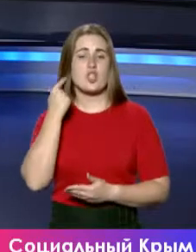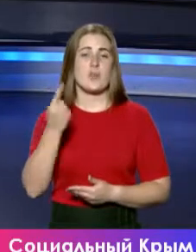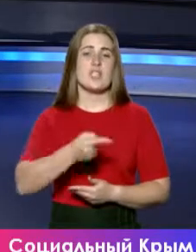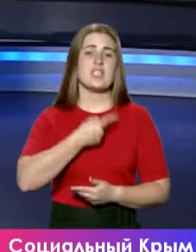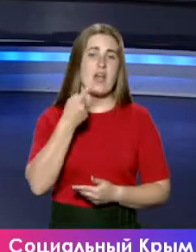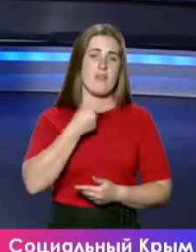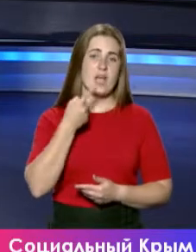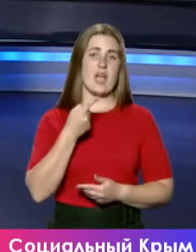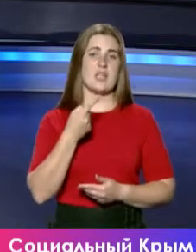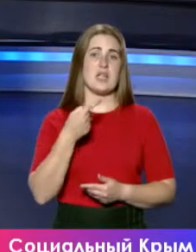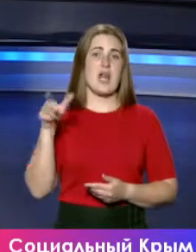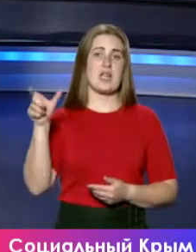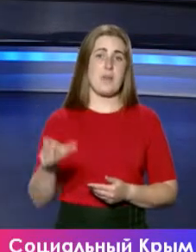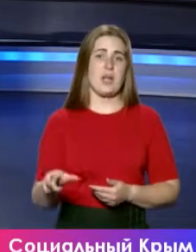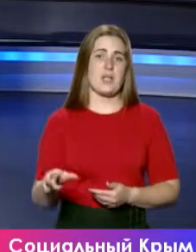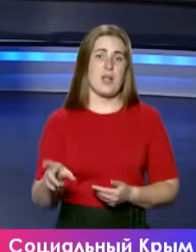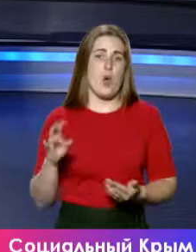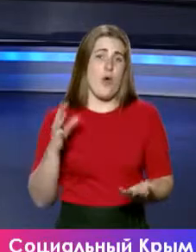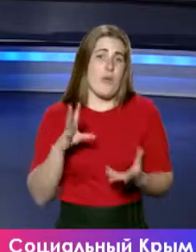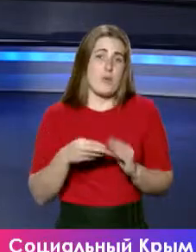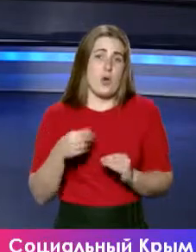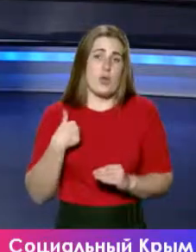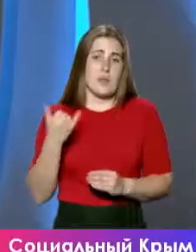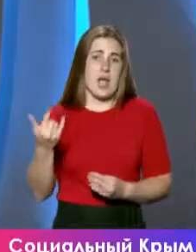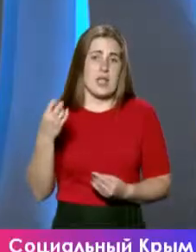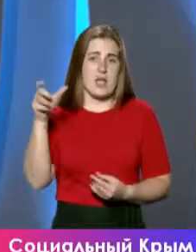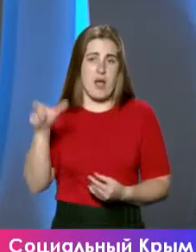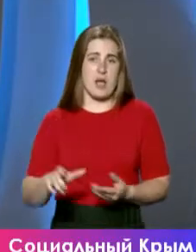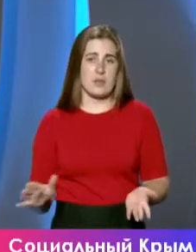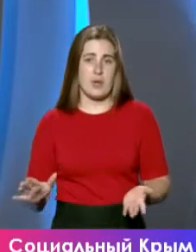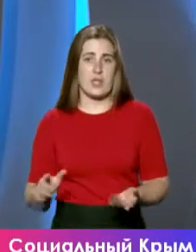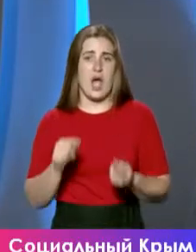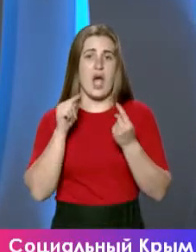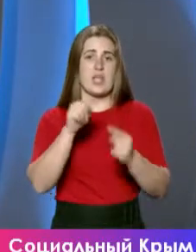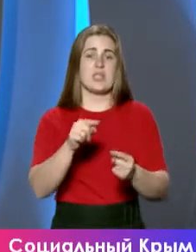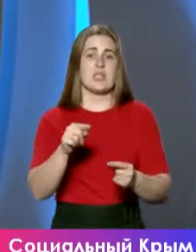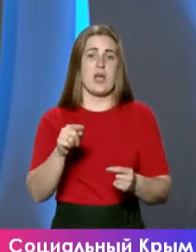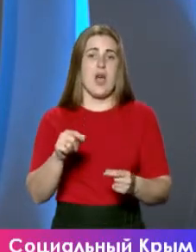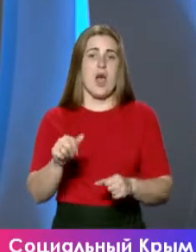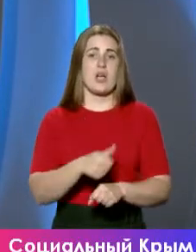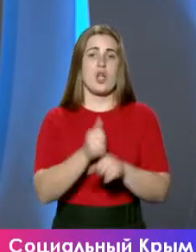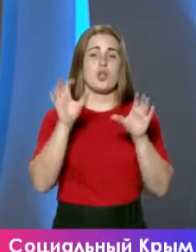господина, хотя для меня он вообще не господин, антиконституционный, скажем так,